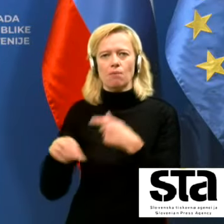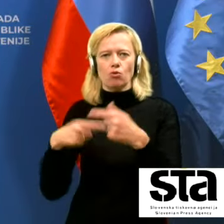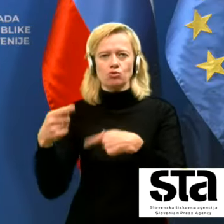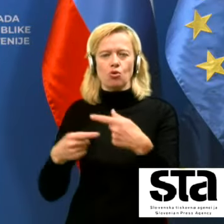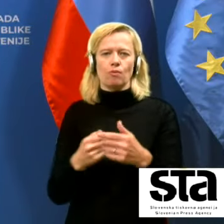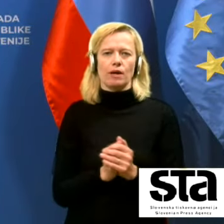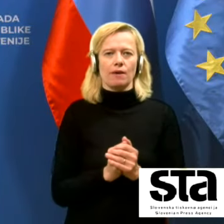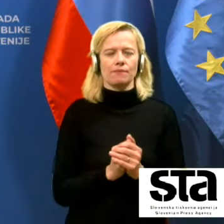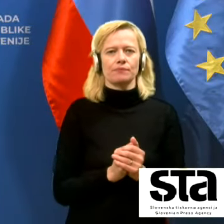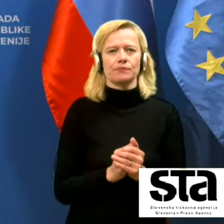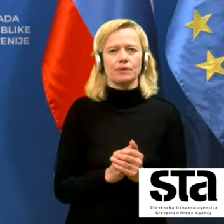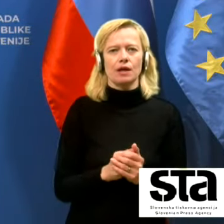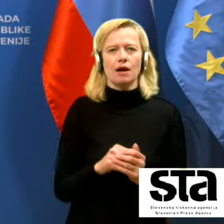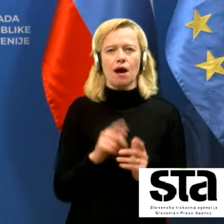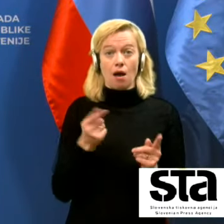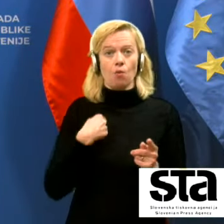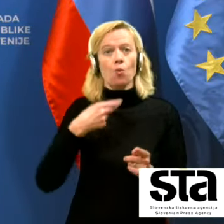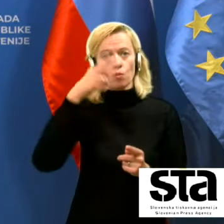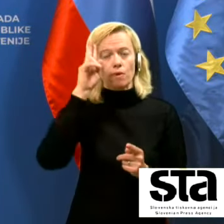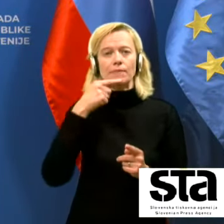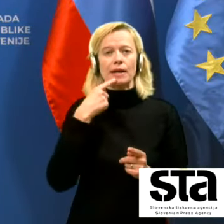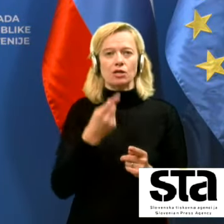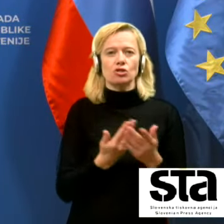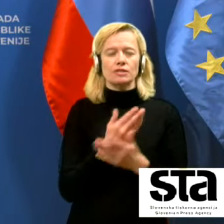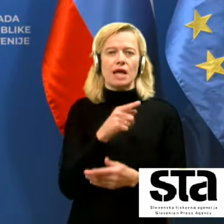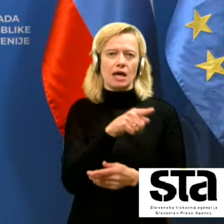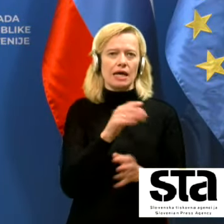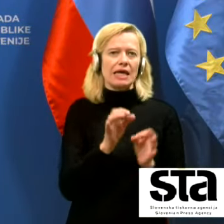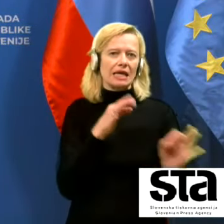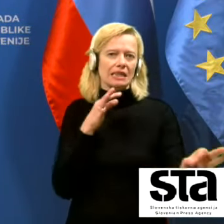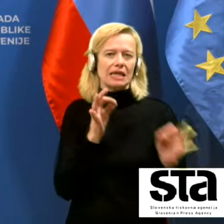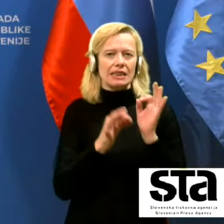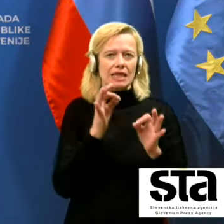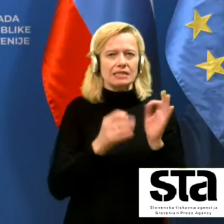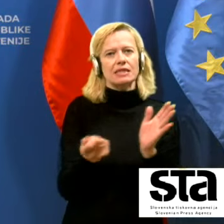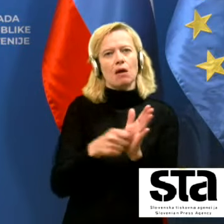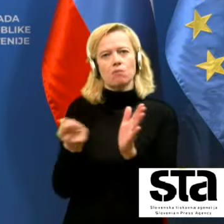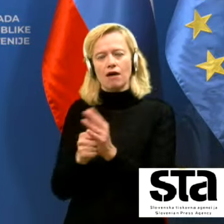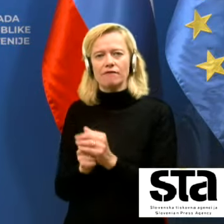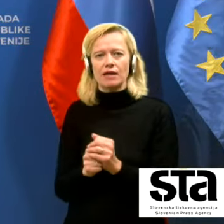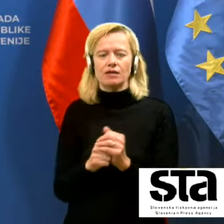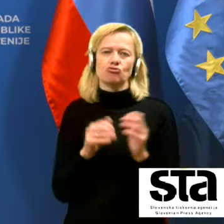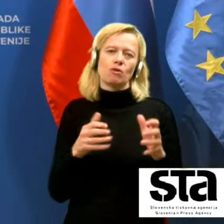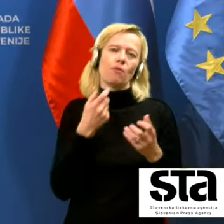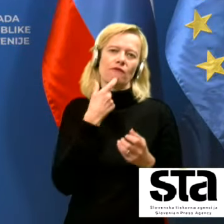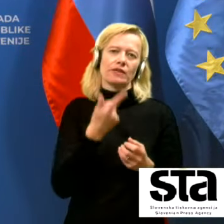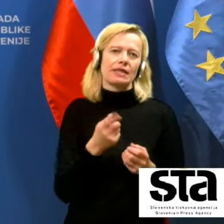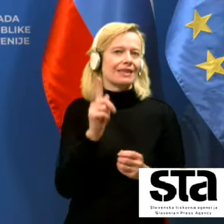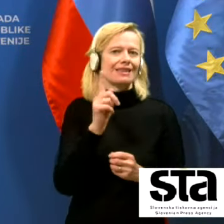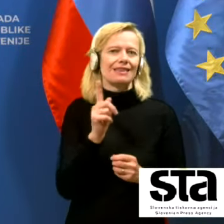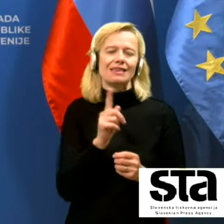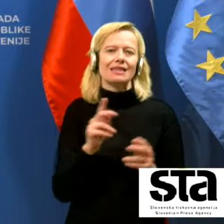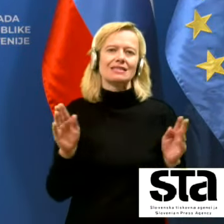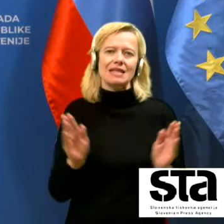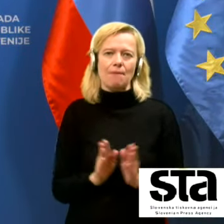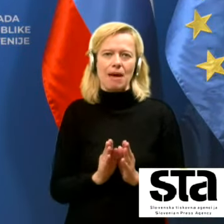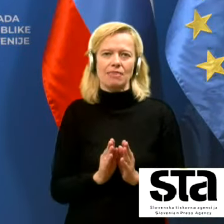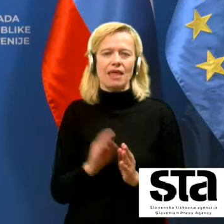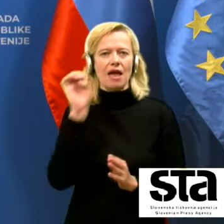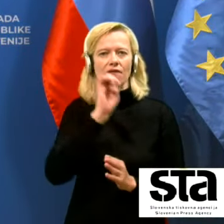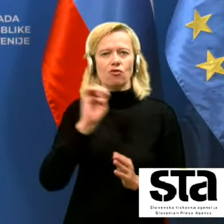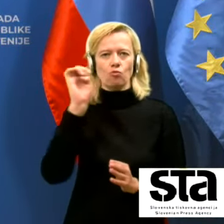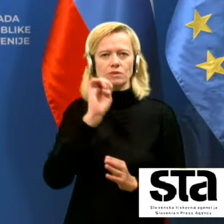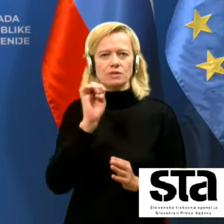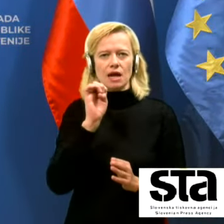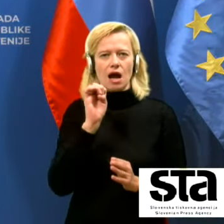upam reči, sveda za te hitre teste, za nabave in za odločitve, ne zastojno, da je tudi Evropska komisija smernice dala